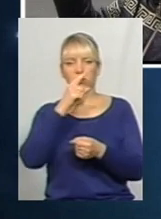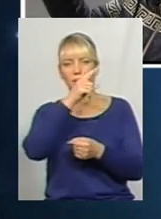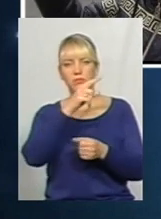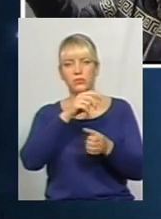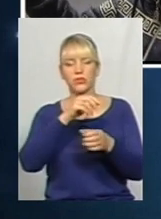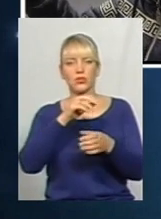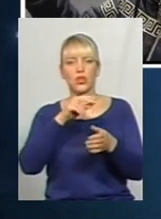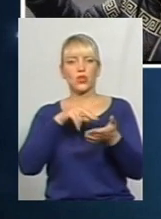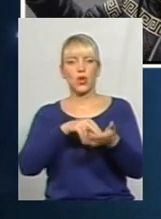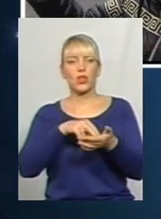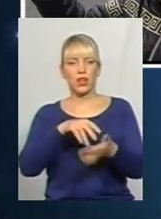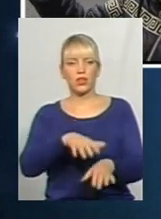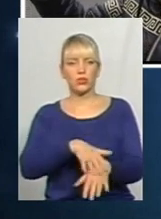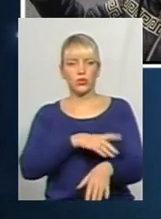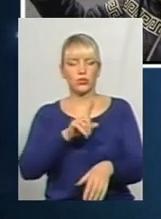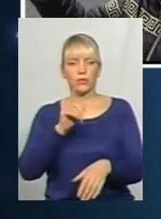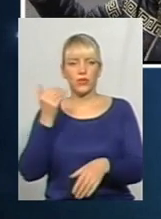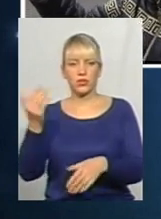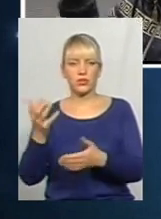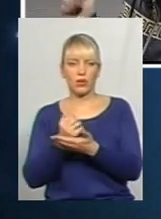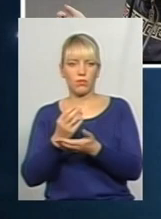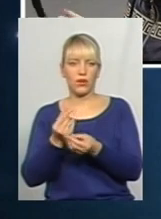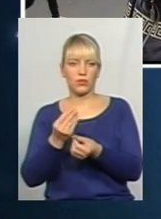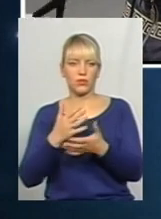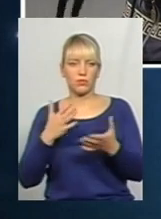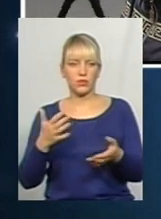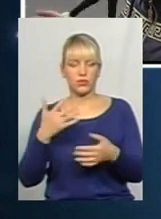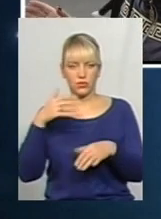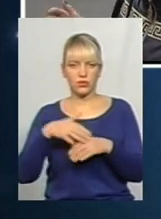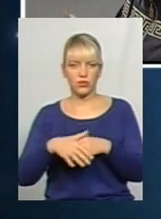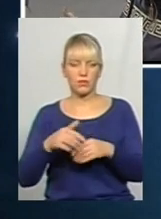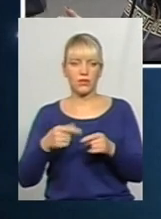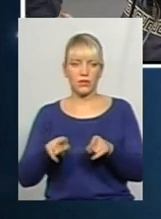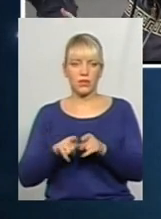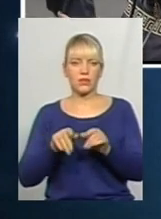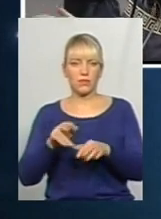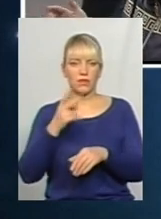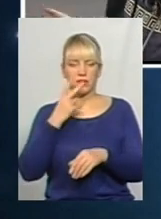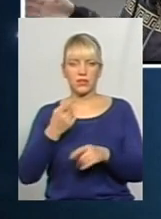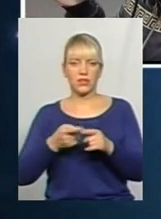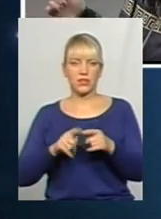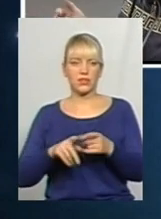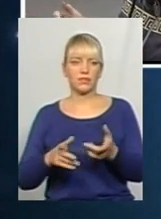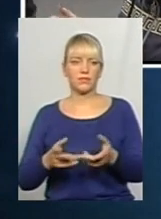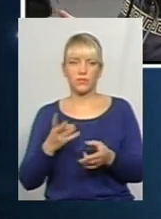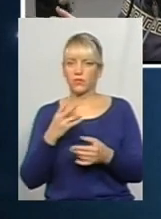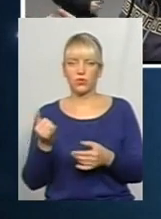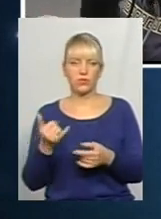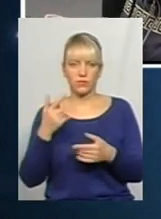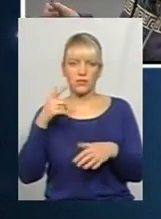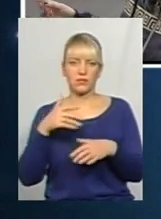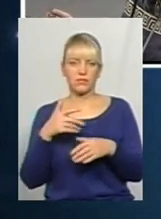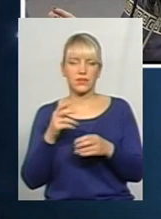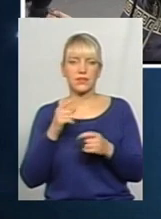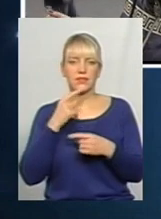щоб заробляти кошти. Зрозуміли? Ось така справа. Дивіться другий раз на це все, ну, знаєте,